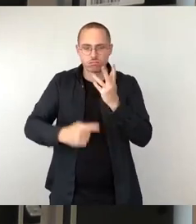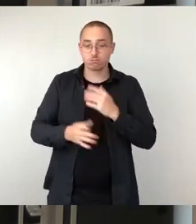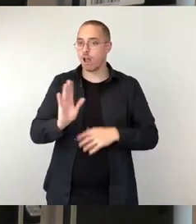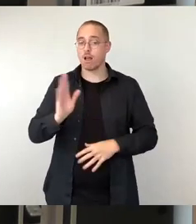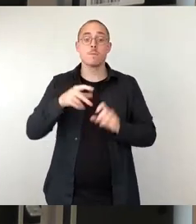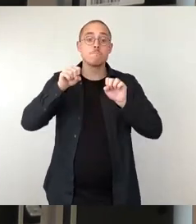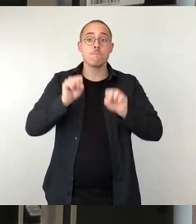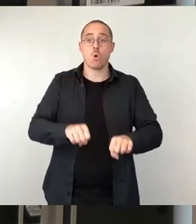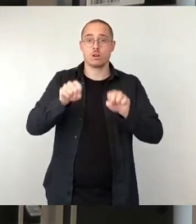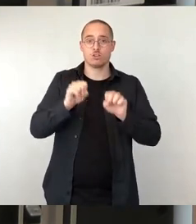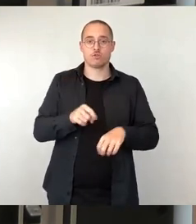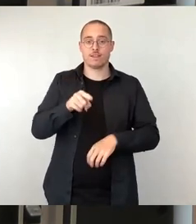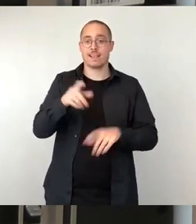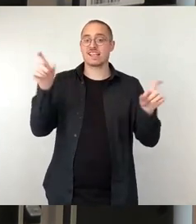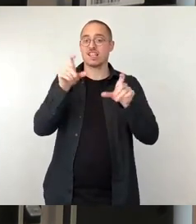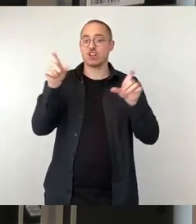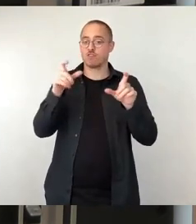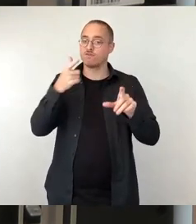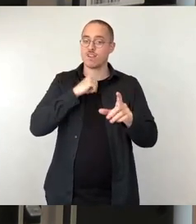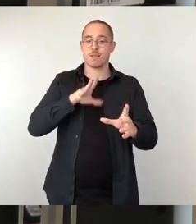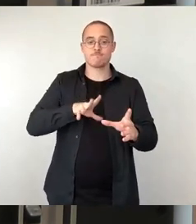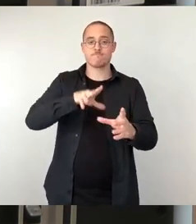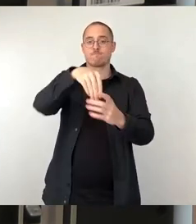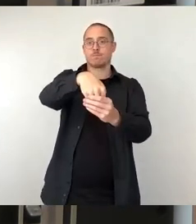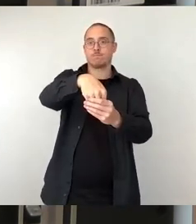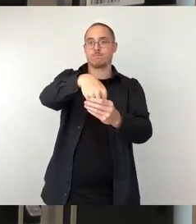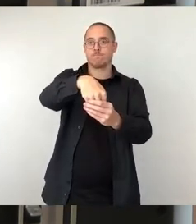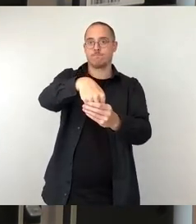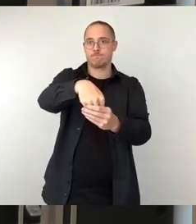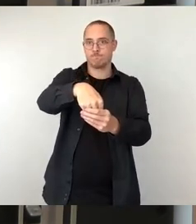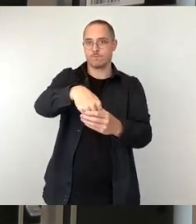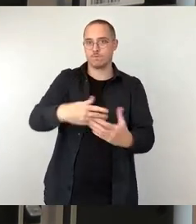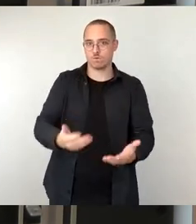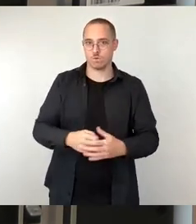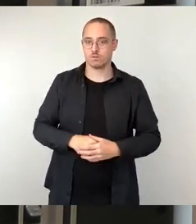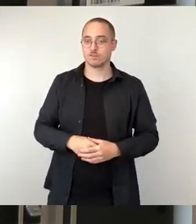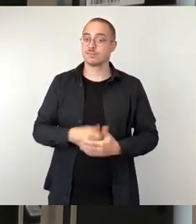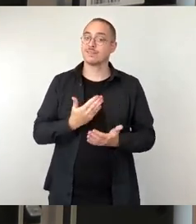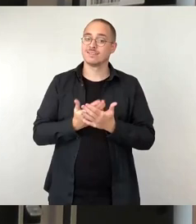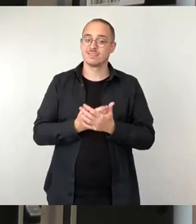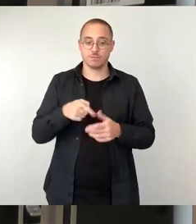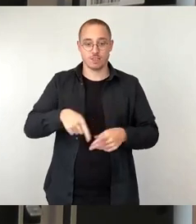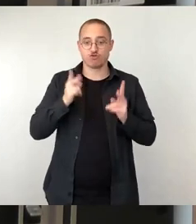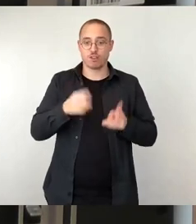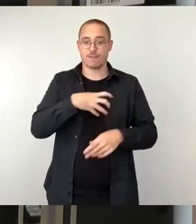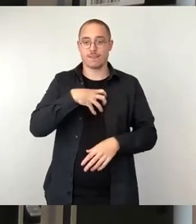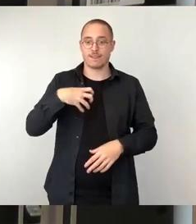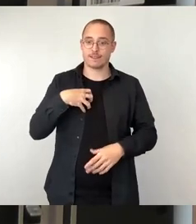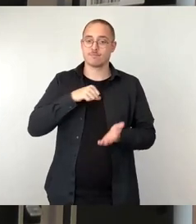Teil dieser Gesellschaft zu werden. Und wir investieren als Stadt zu Recht eine Menge in Integration. Wir haben